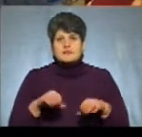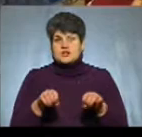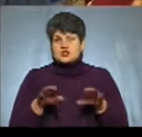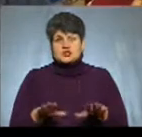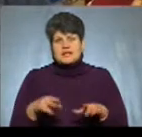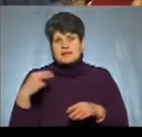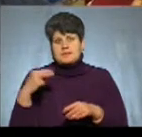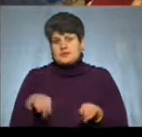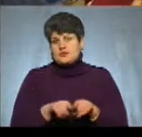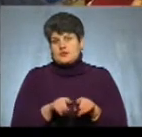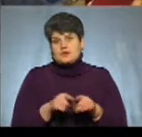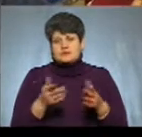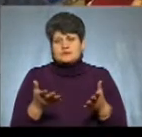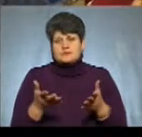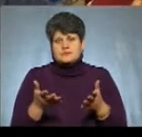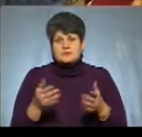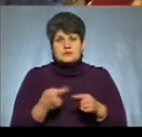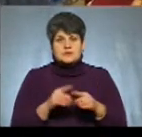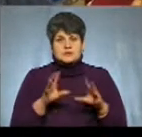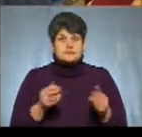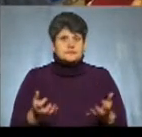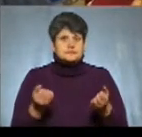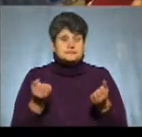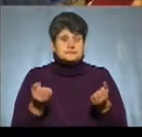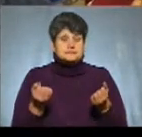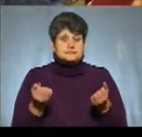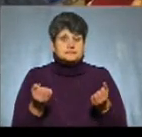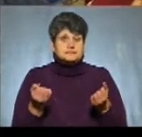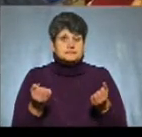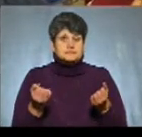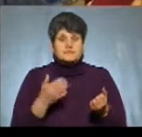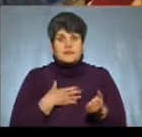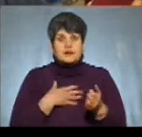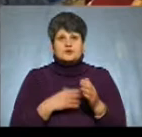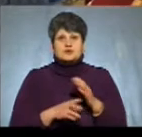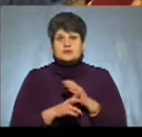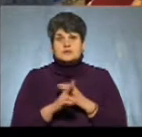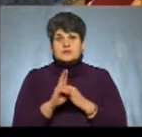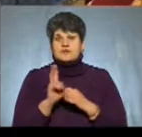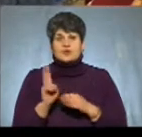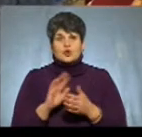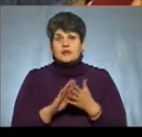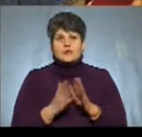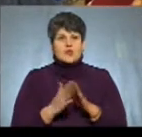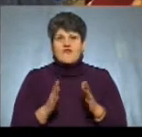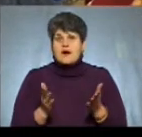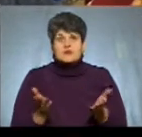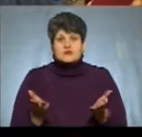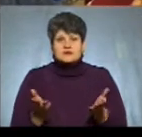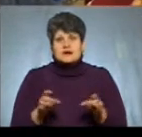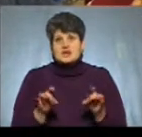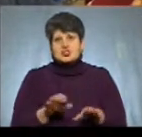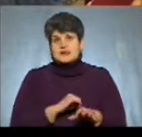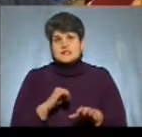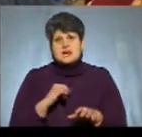президент так само, то все підтримує. З нашою церковою ніхто не договаривався, рішили самі